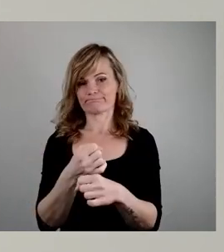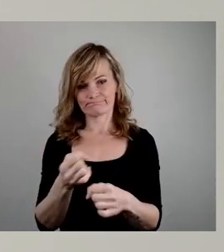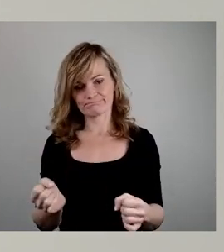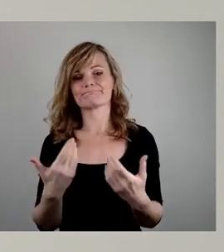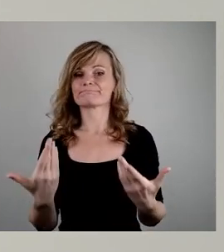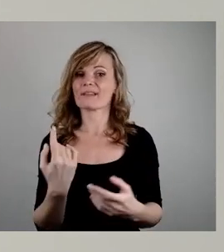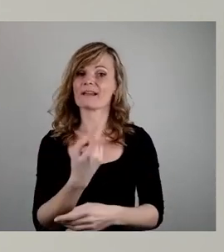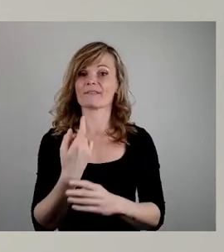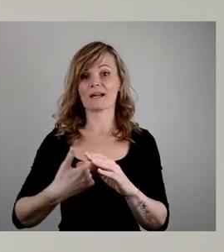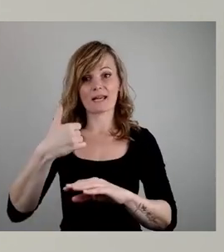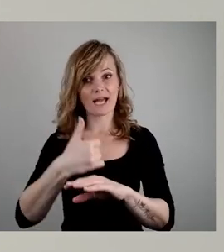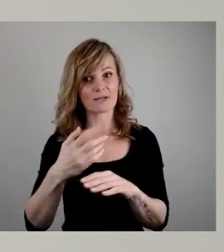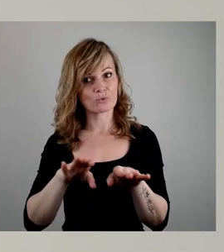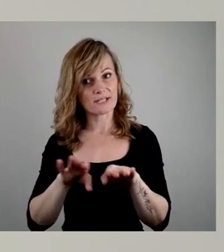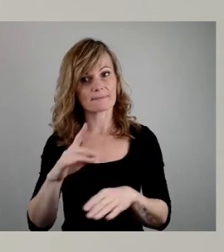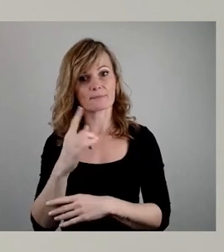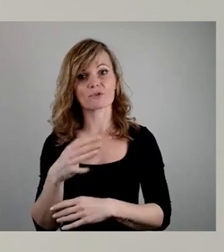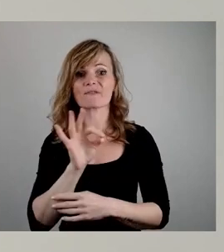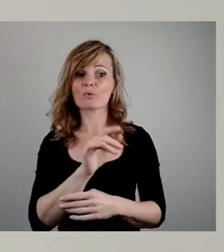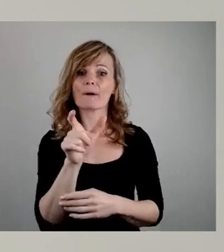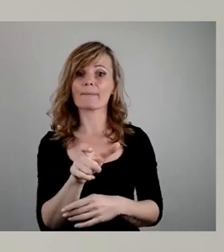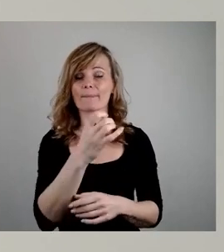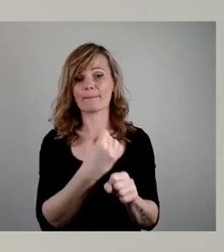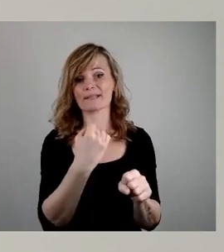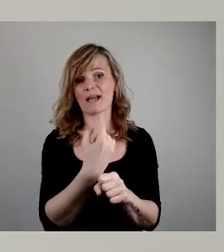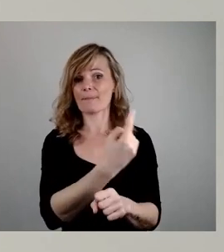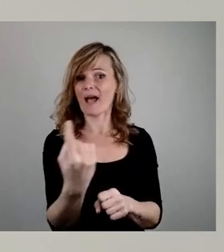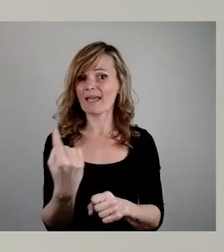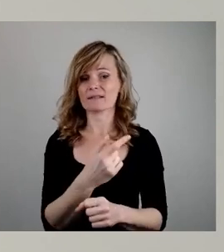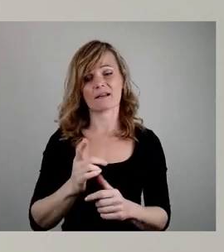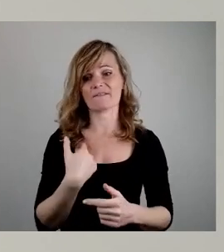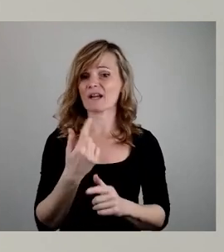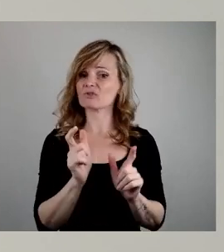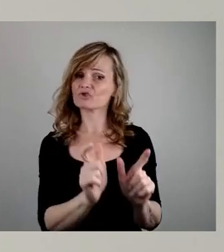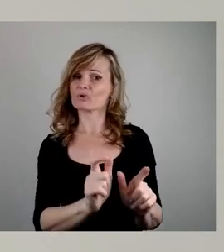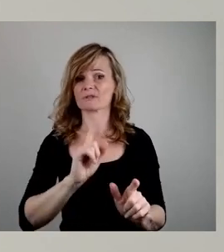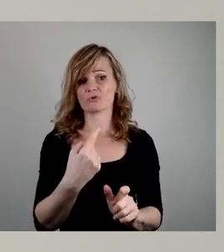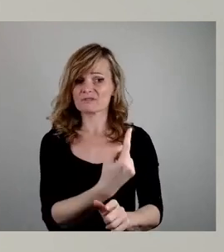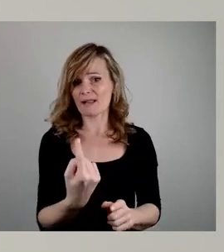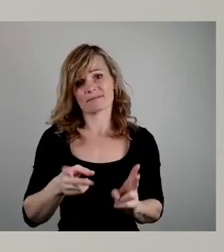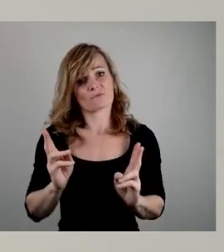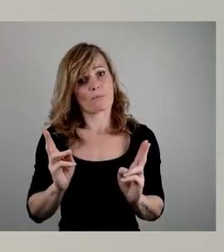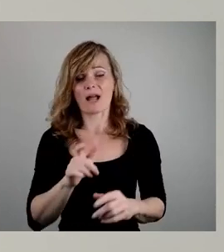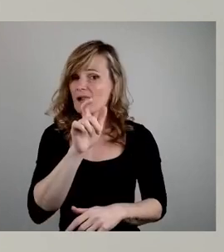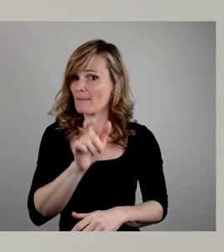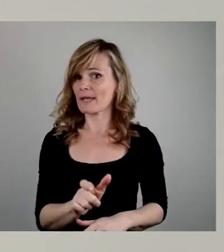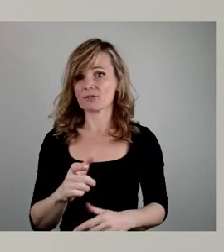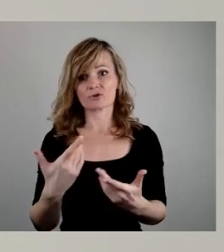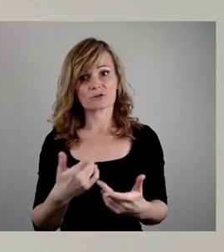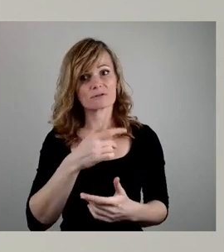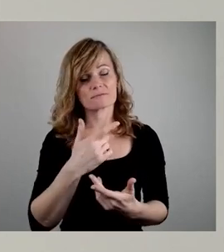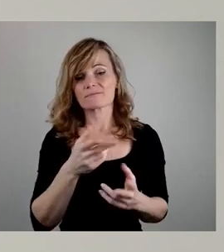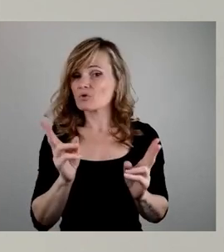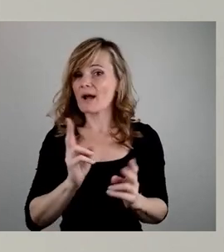als Leitungsebene, uns schützend vor die Mitarbeiter und dessen Menschen, die auch Fehler machen, zu stellen. Insofern haben wir die Verantwortung übernommen, uns öffentlich